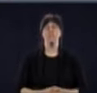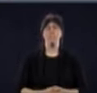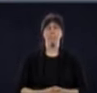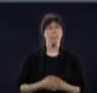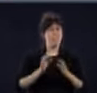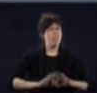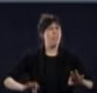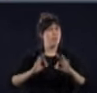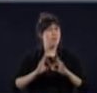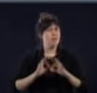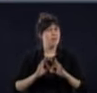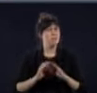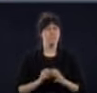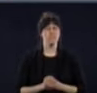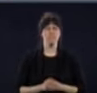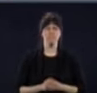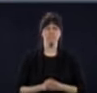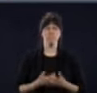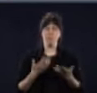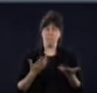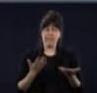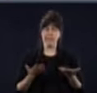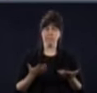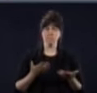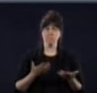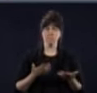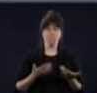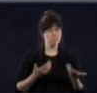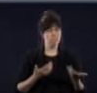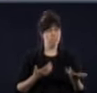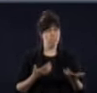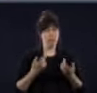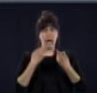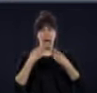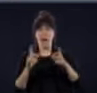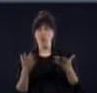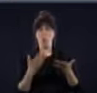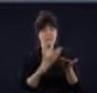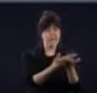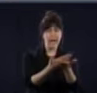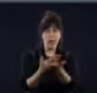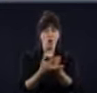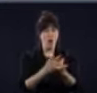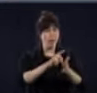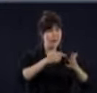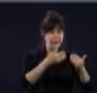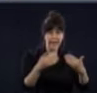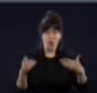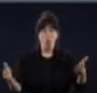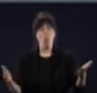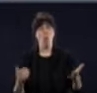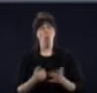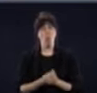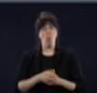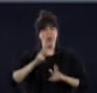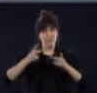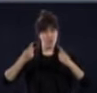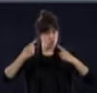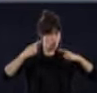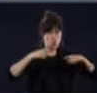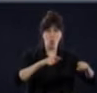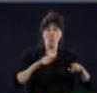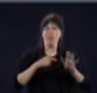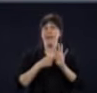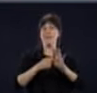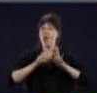revenir vers une vie un peu plus normale vont revenir dans des conditions complètement différentes, ne serait-ce que par les ratios, les distances,